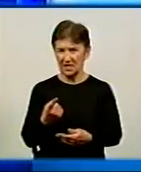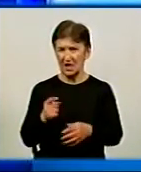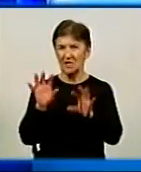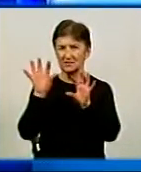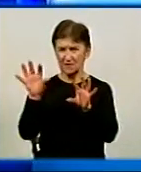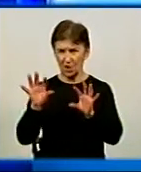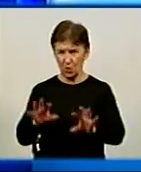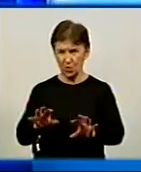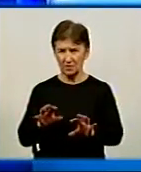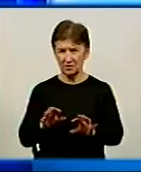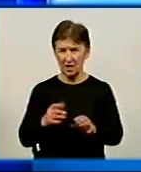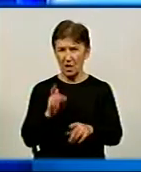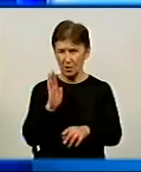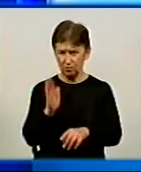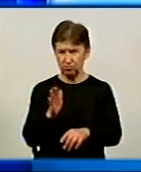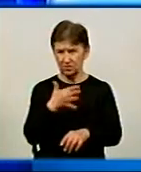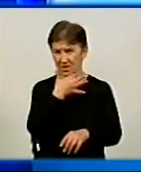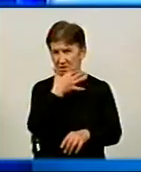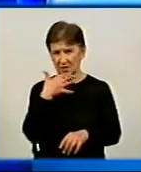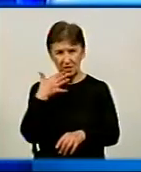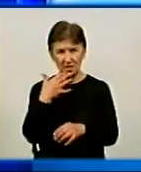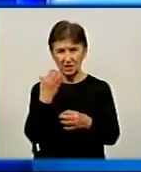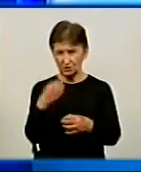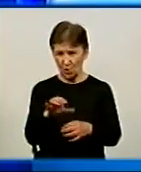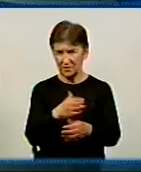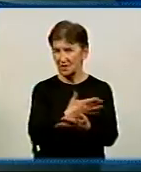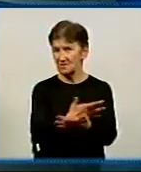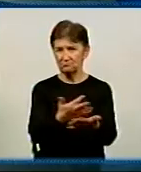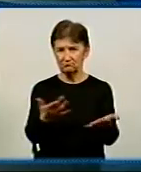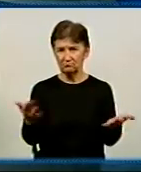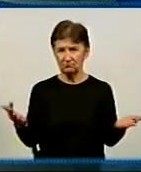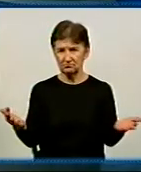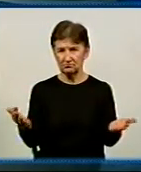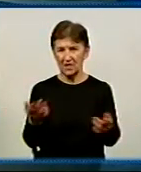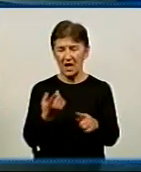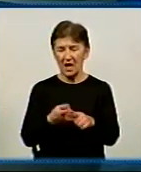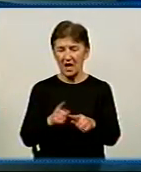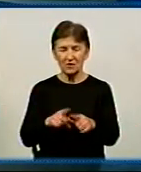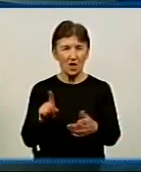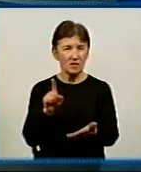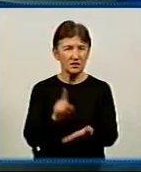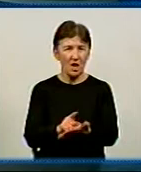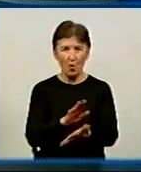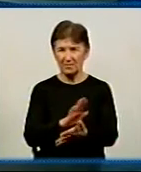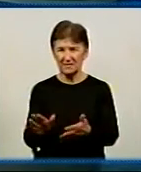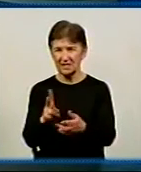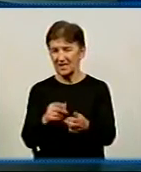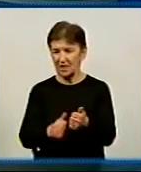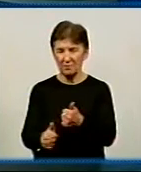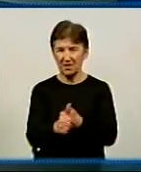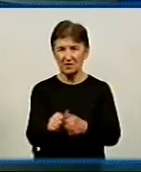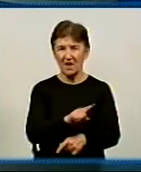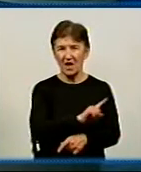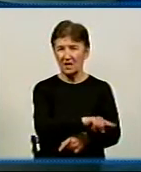геометричній прогресії, їх будуть сотні? Ну, тому що в нас сотні частини. Так, це буде сотні. І це не обов'язково на передовій. Це будуть ті частини,